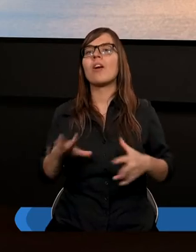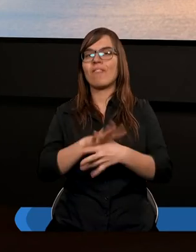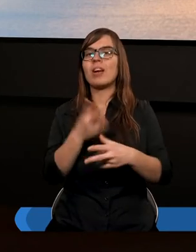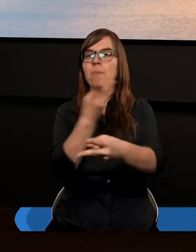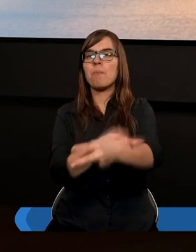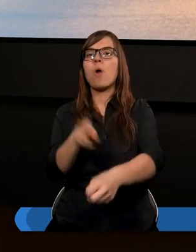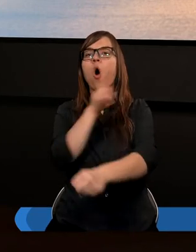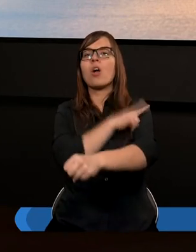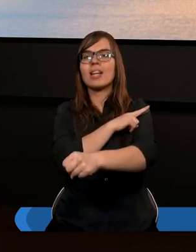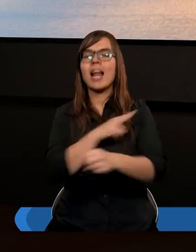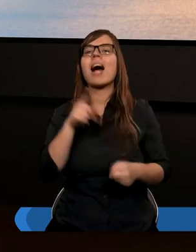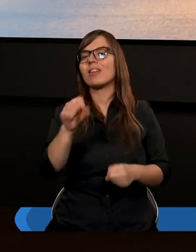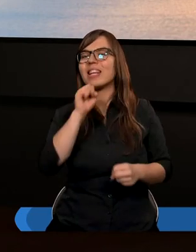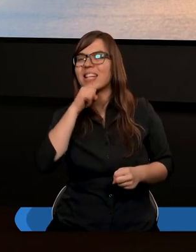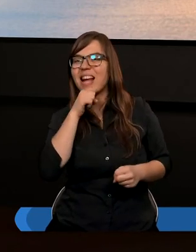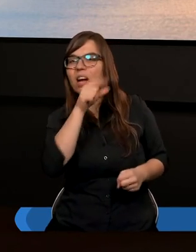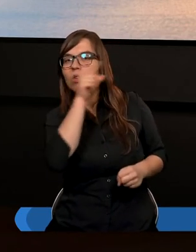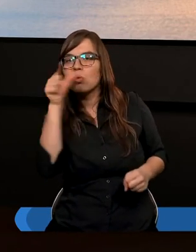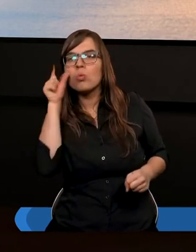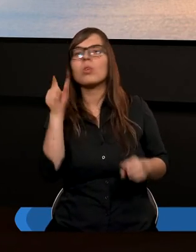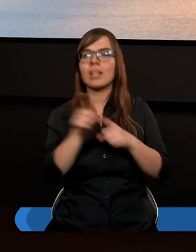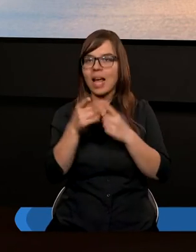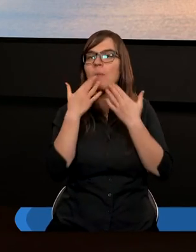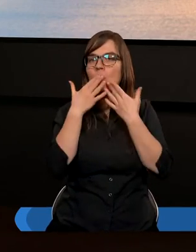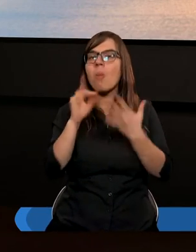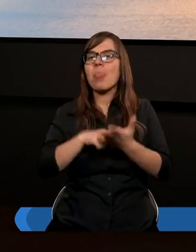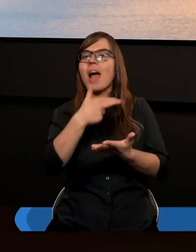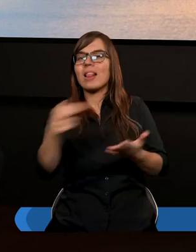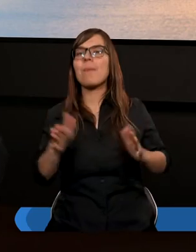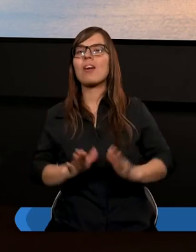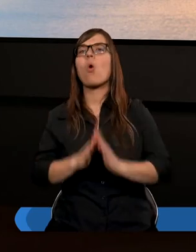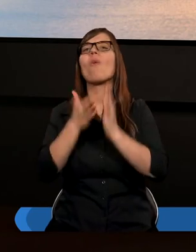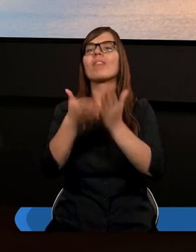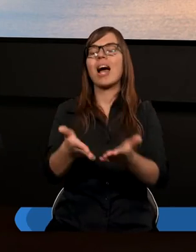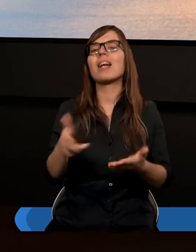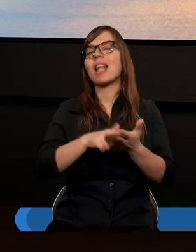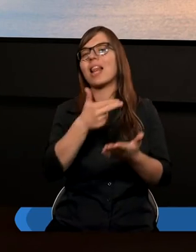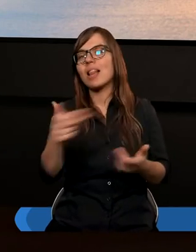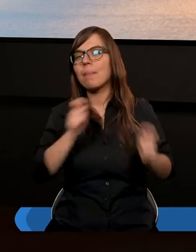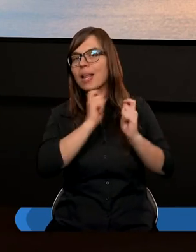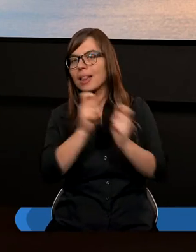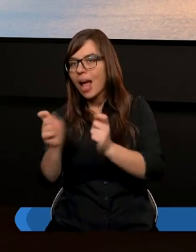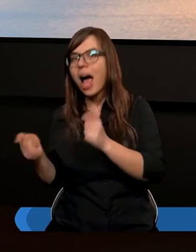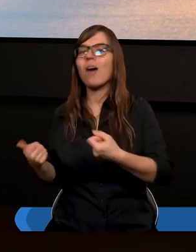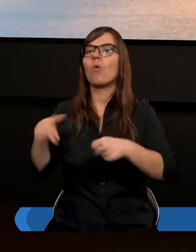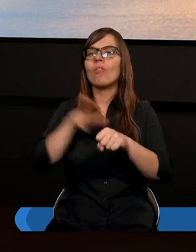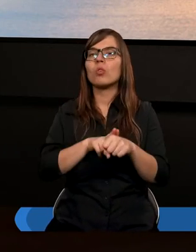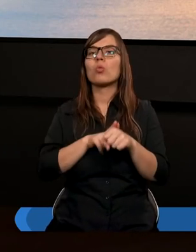Poznaniu starsi ludzie mówiłem też na temat ofiarności na temat darów które